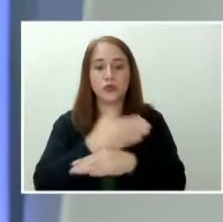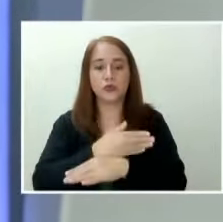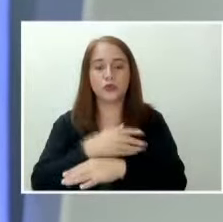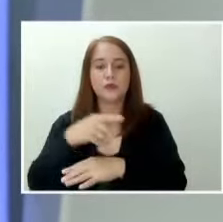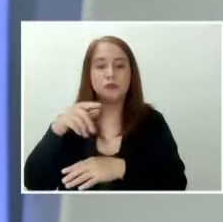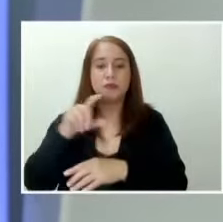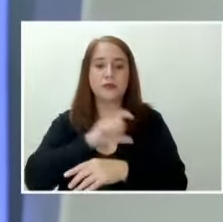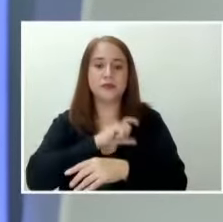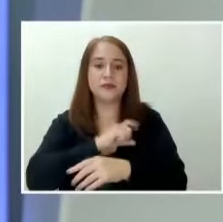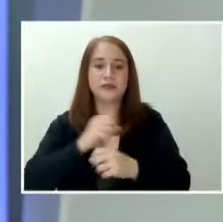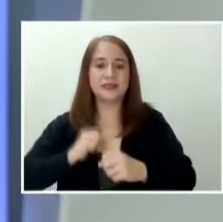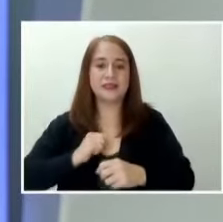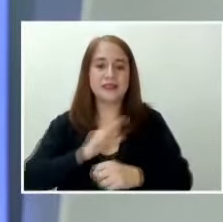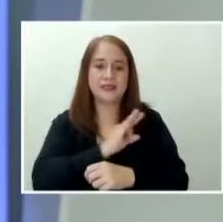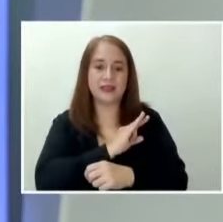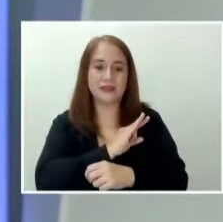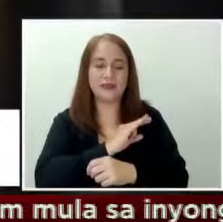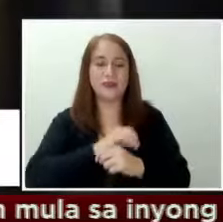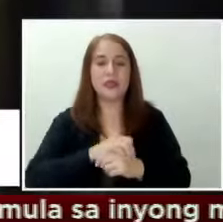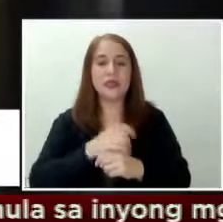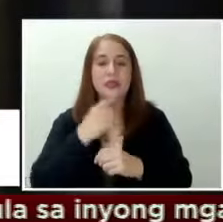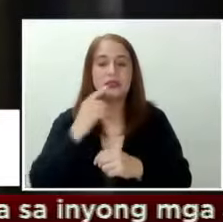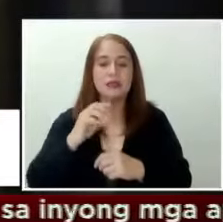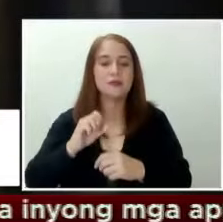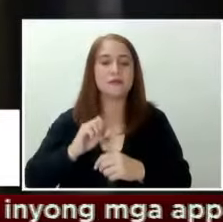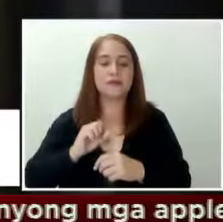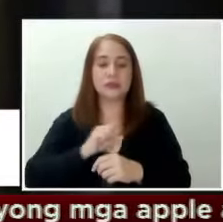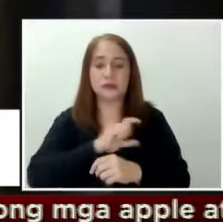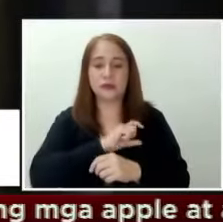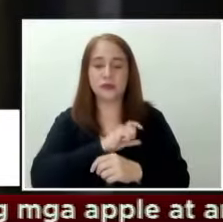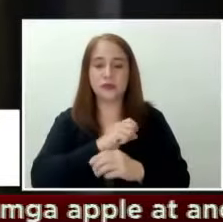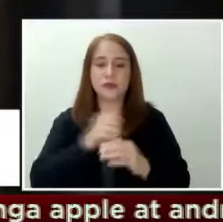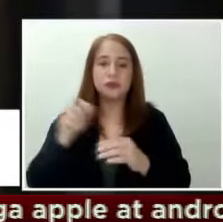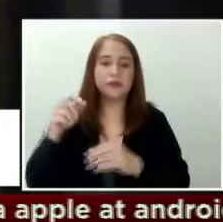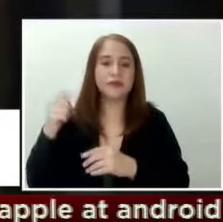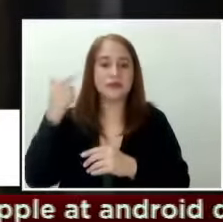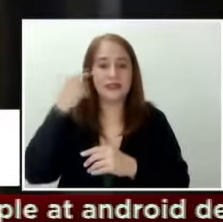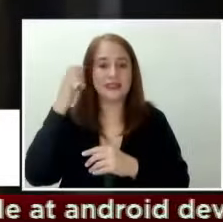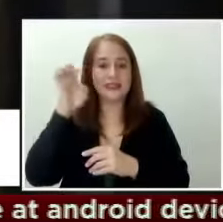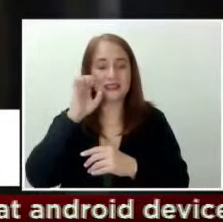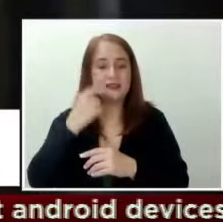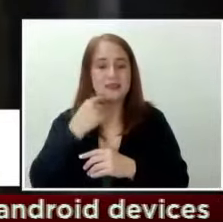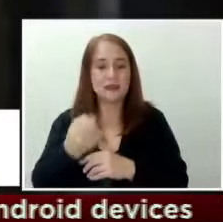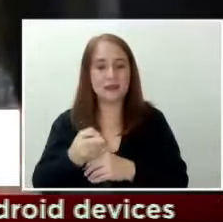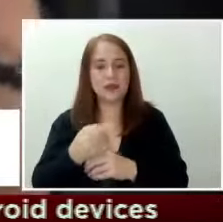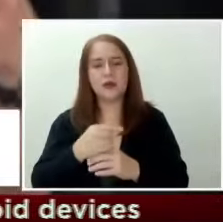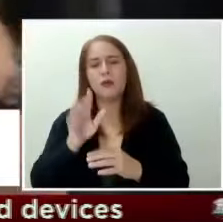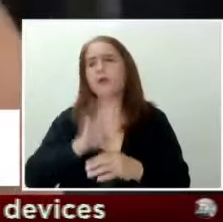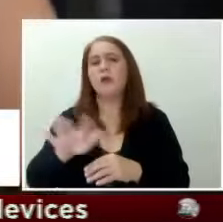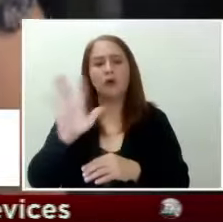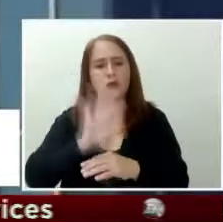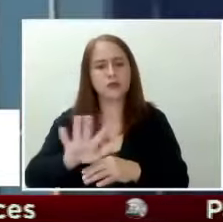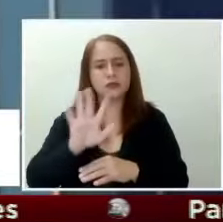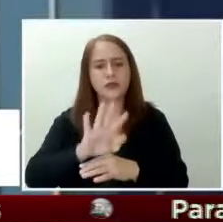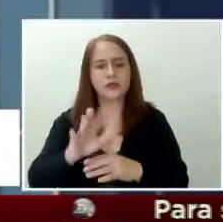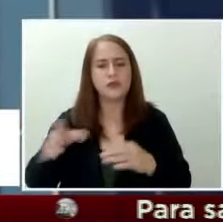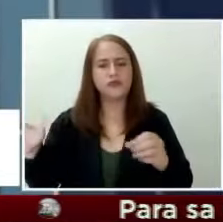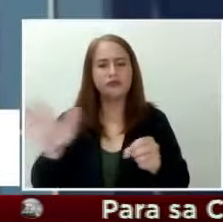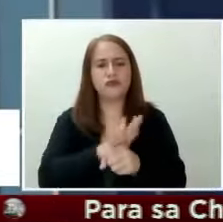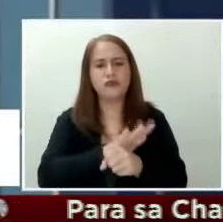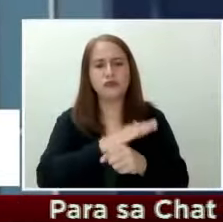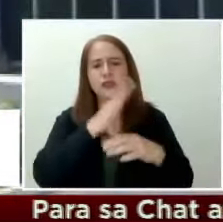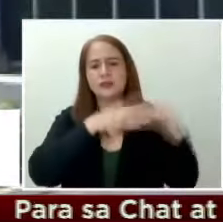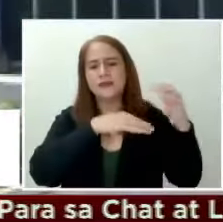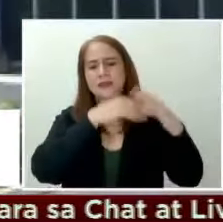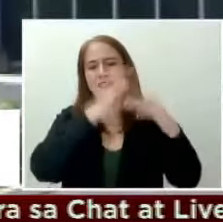personnel. Ayon kay PNP OIC, Lt. Gen. Guillermo Eleazar, halos napupuno na rin kasi ang pasilidad sa